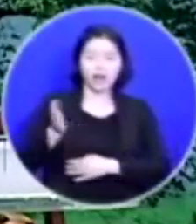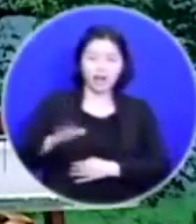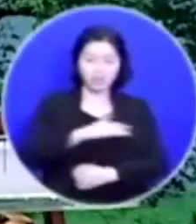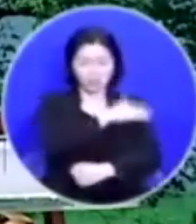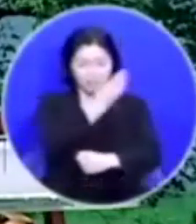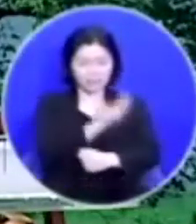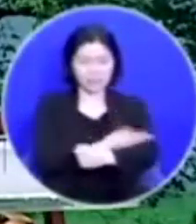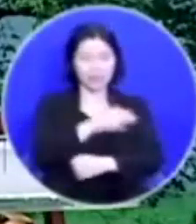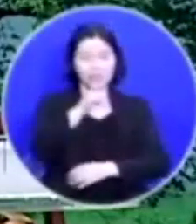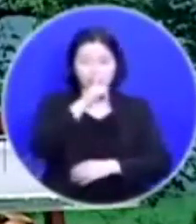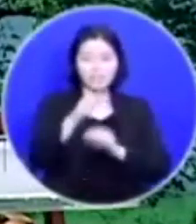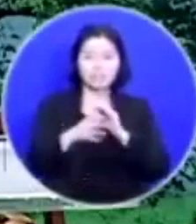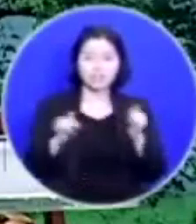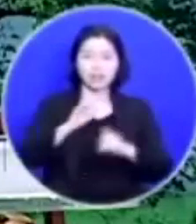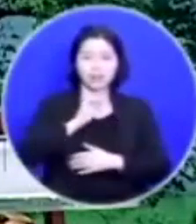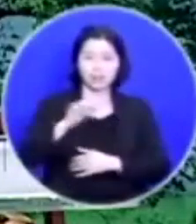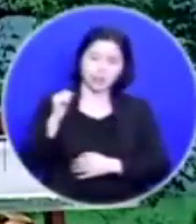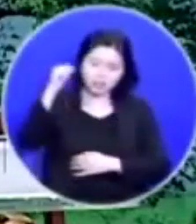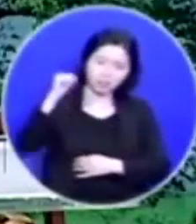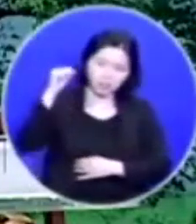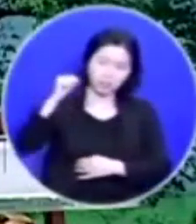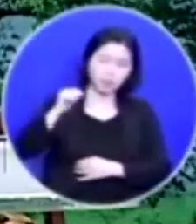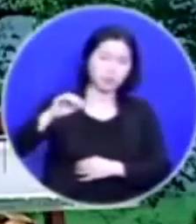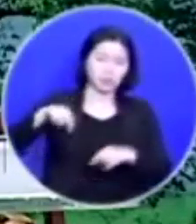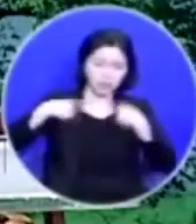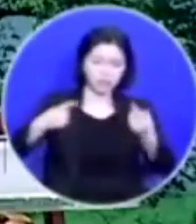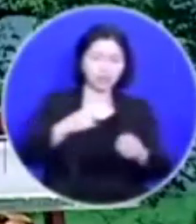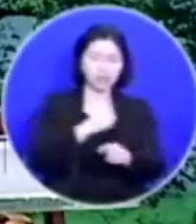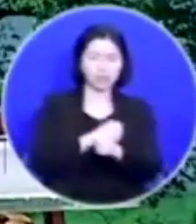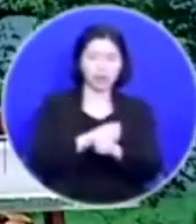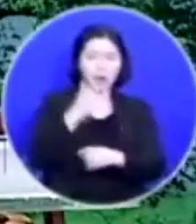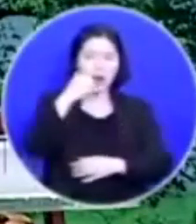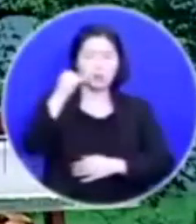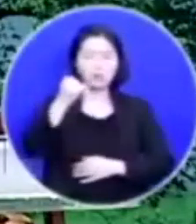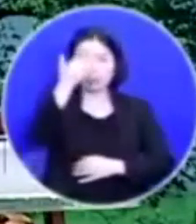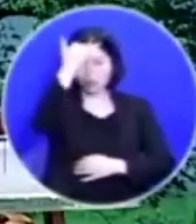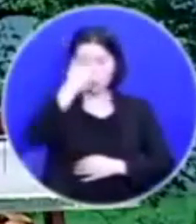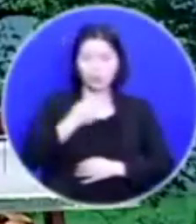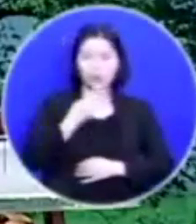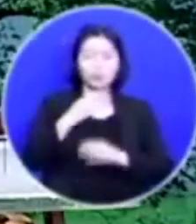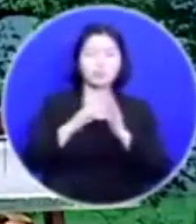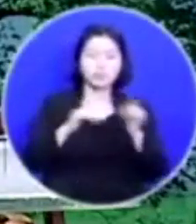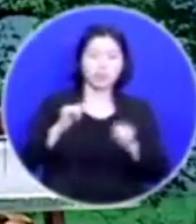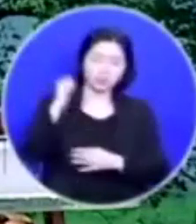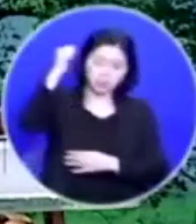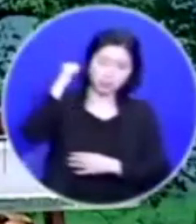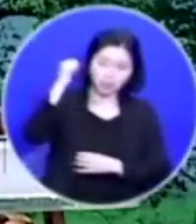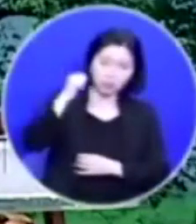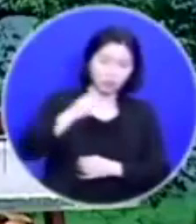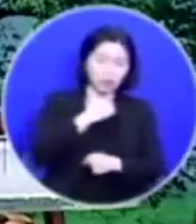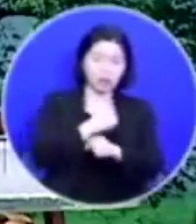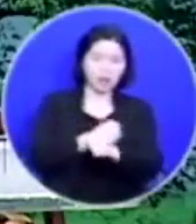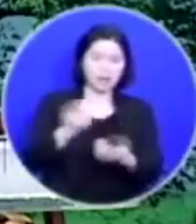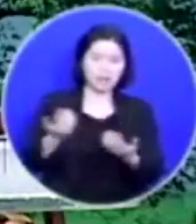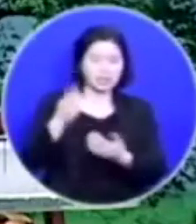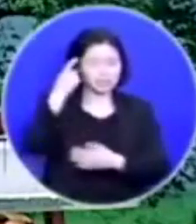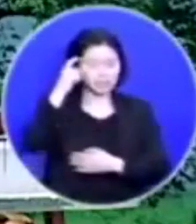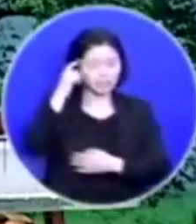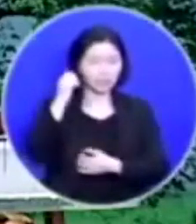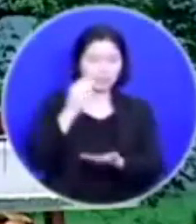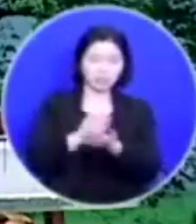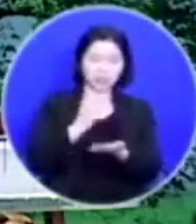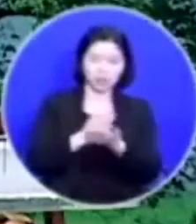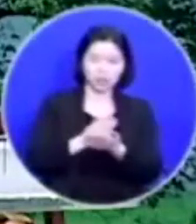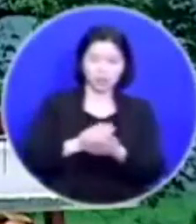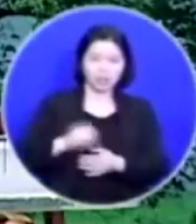있는 사람들만 데모해야 합니다 부모에게 효도하지 않는 사람은 데모할 생각하지 마세요 데모는 국가와